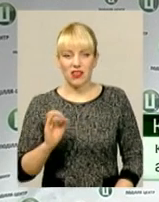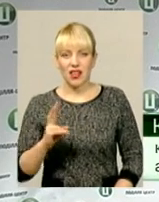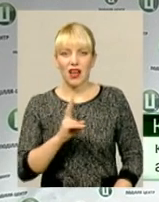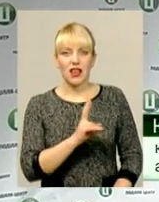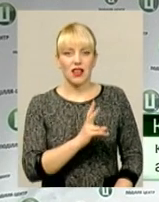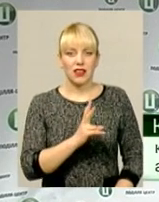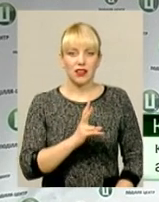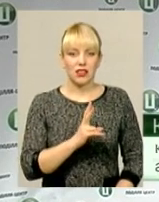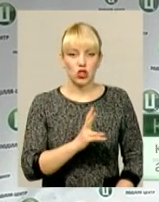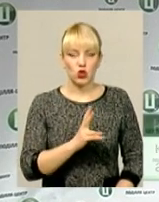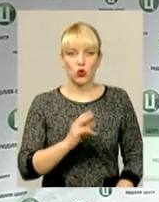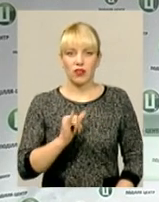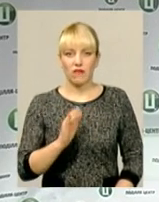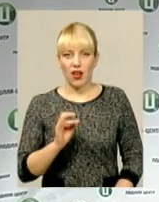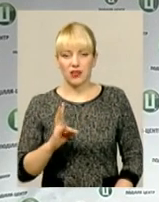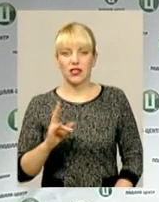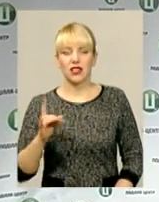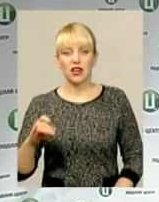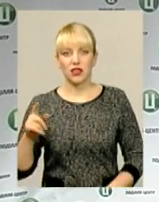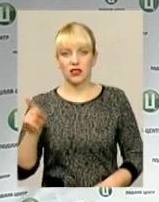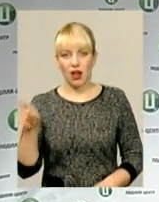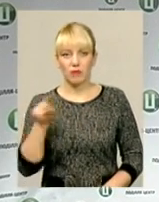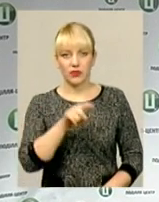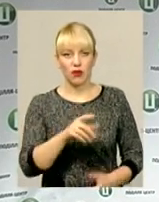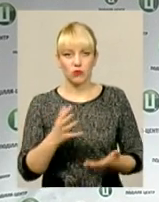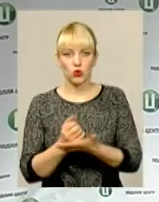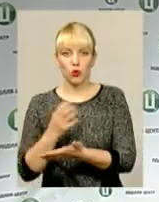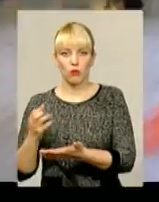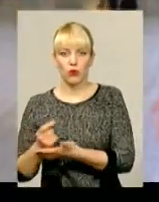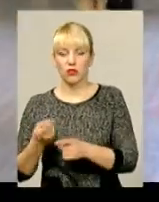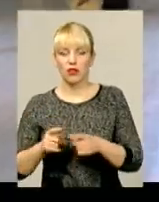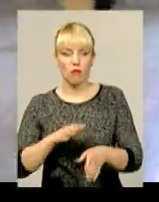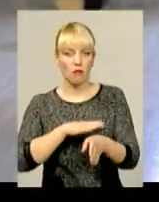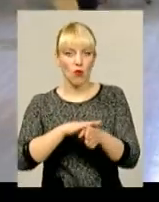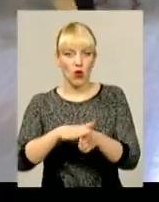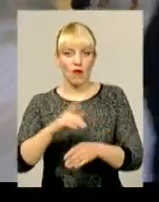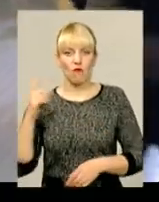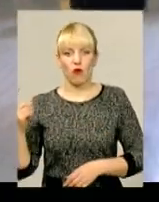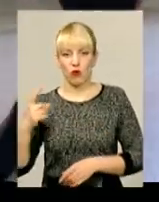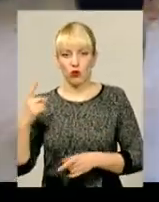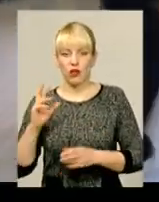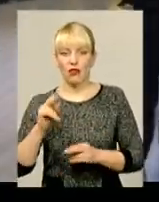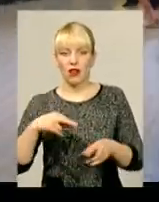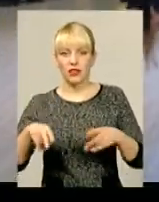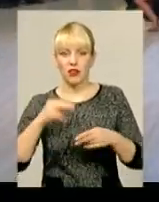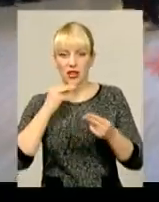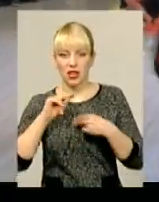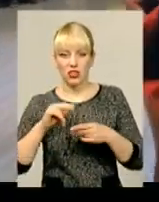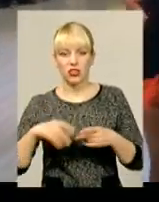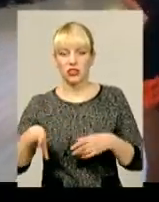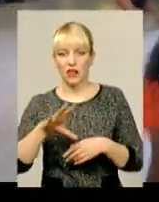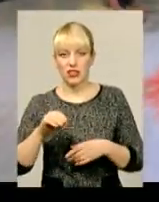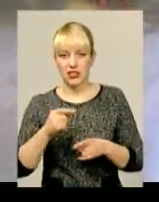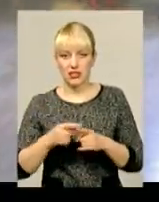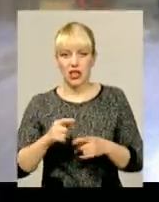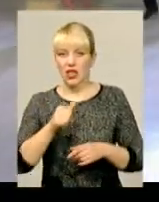Случанська рада. Вони здобули і там, і там. Вони стали абсолютними володарями. Як станцювали краще за всіх – у таємниці не тримають.